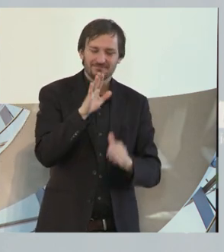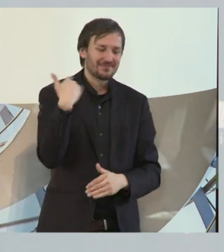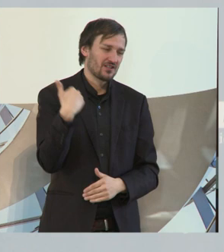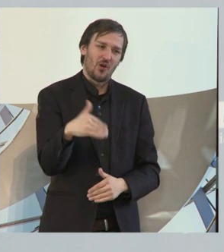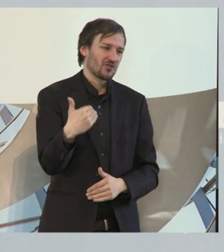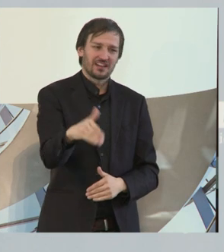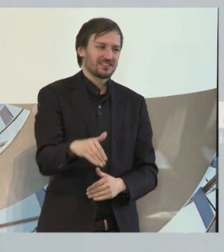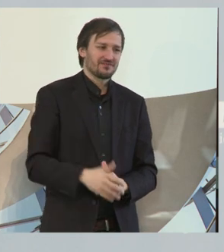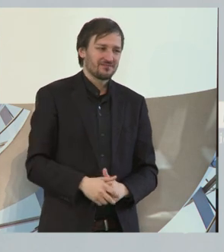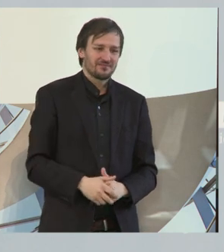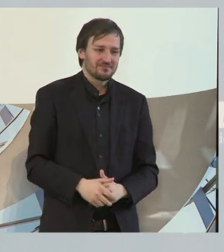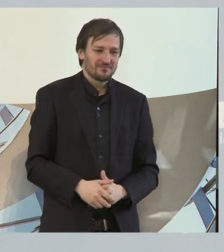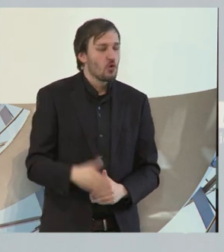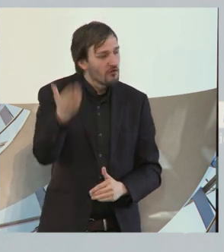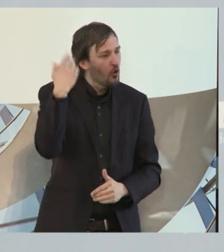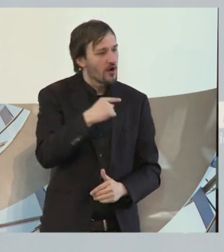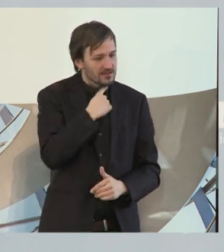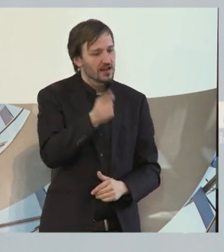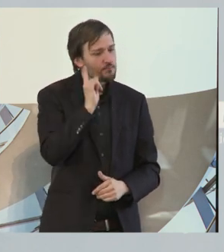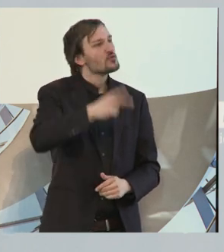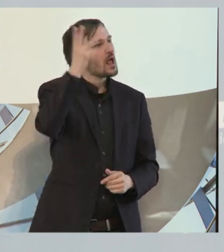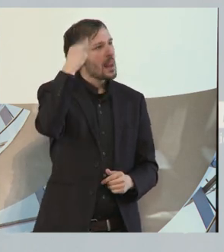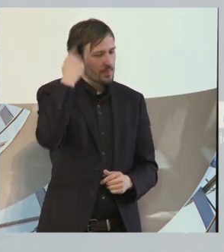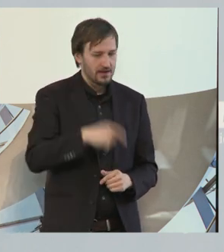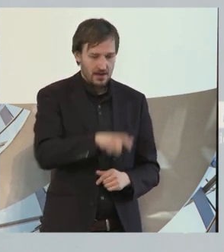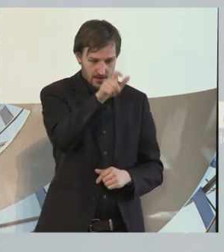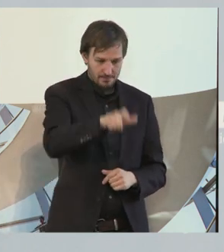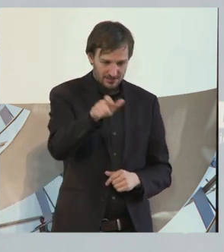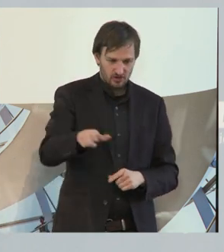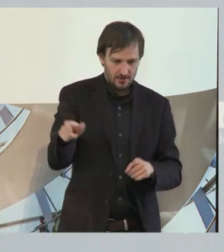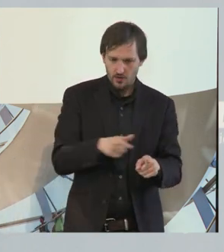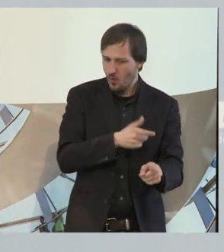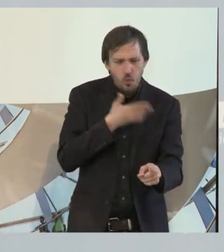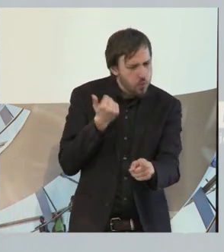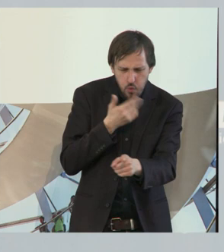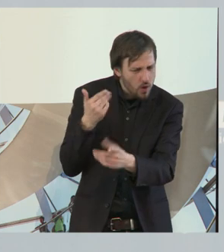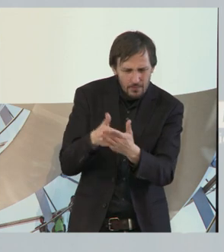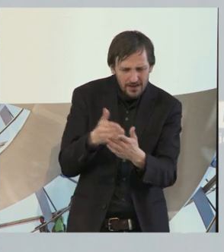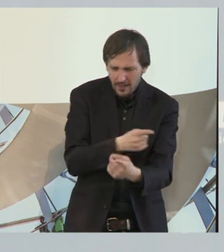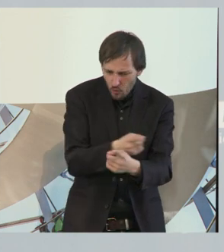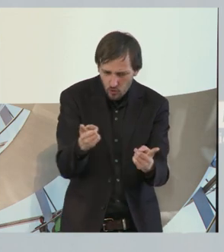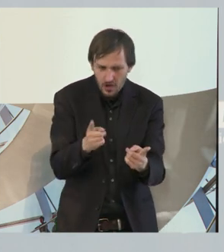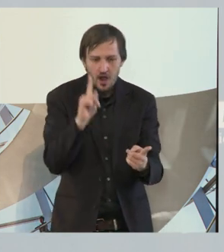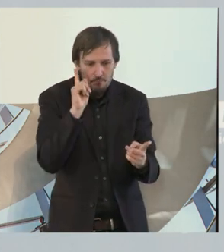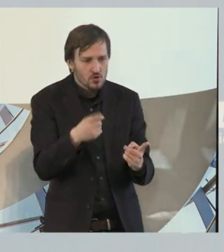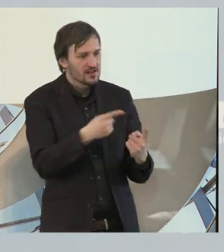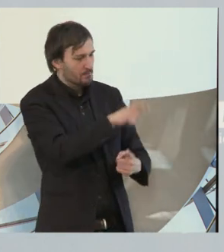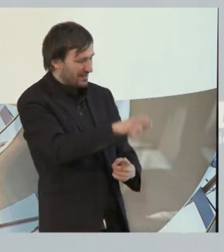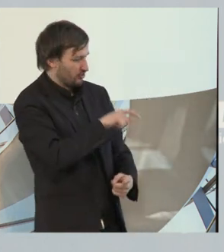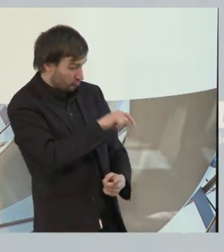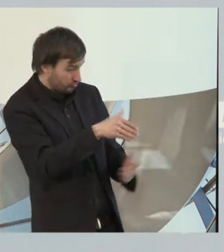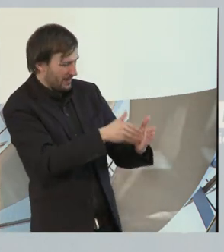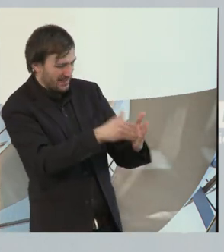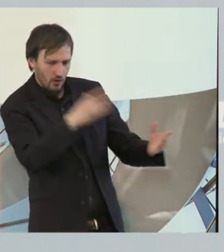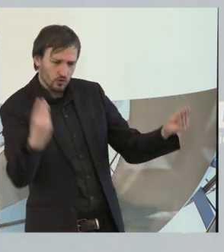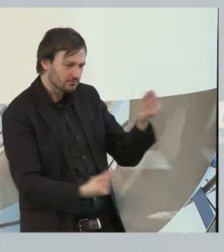ich Ihnen vorhin sagte, wir müssen lernen, dass auch diejenigen, die keine Behinderung haben, sich in die Perspektive von Menschen